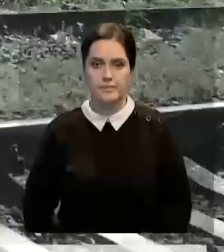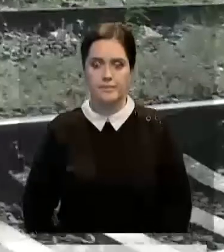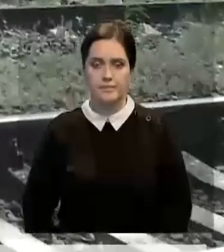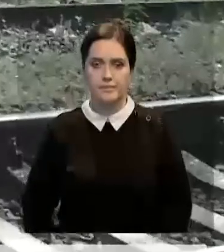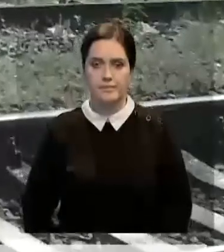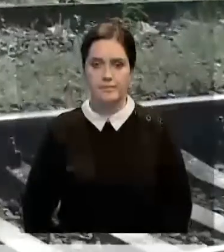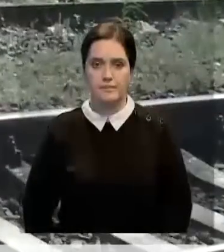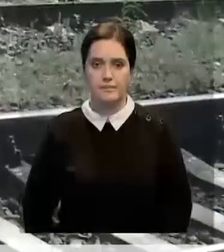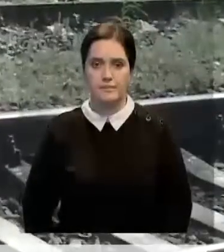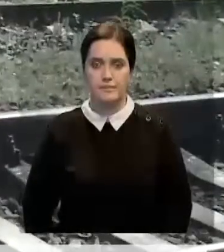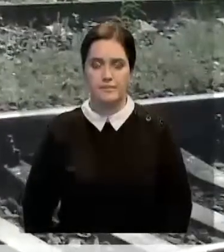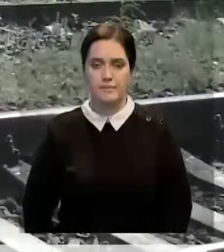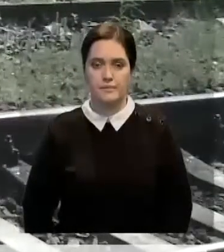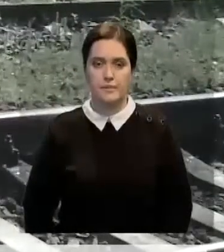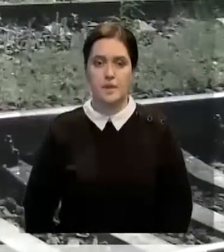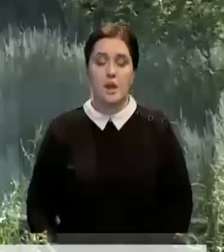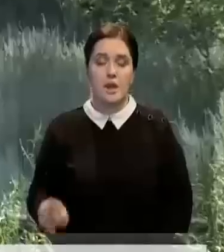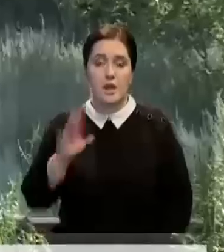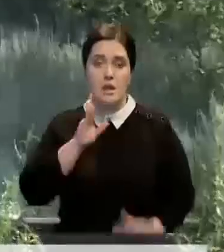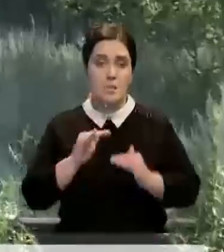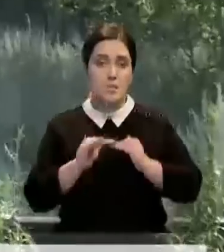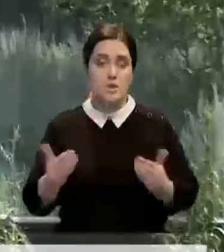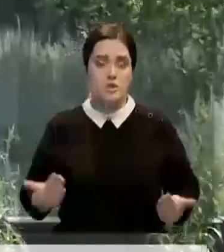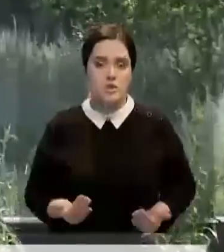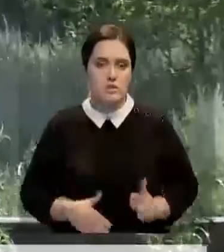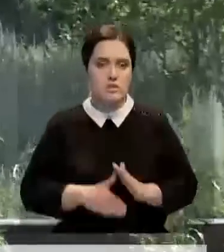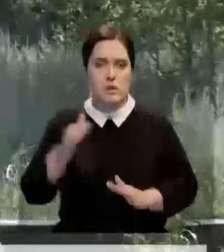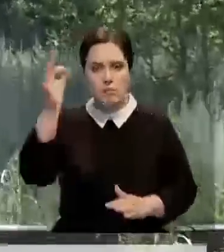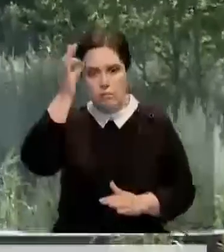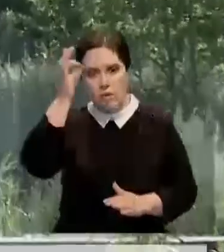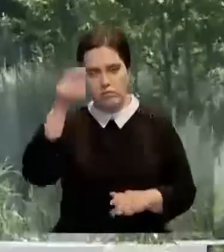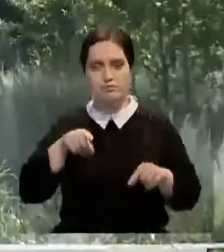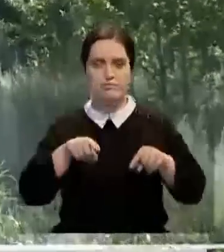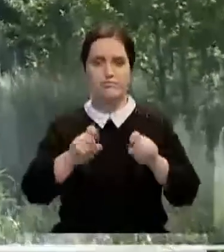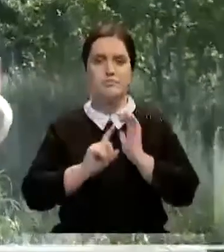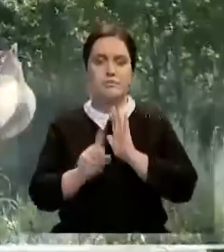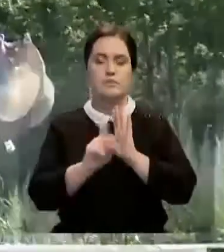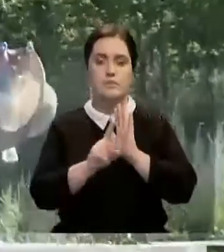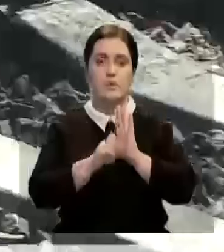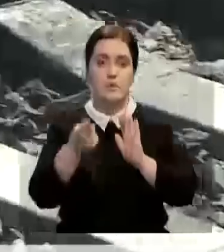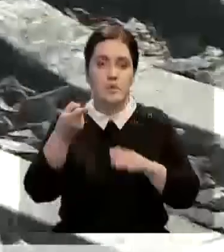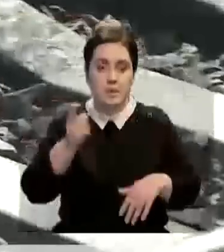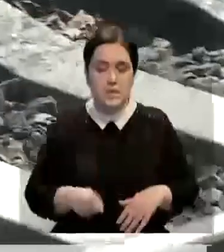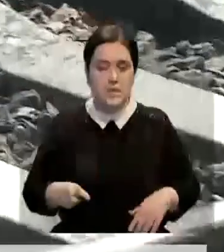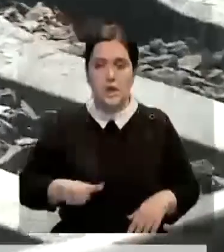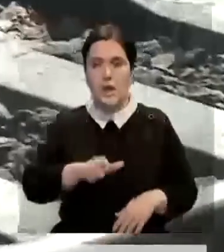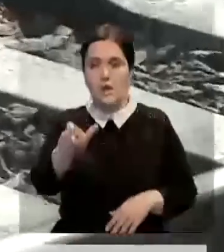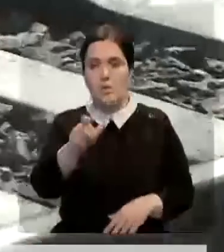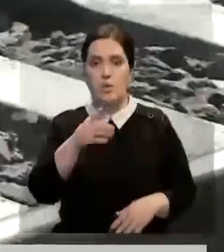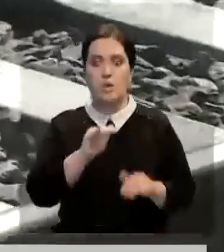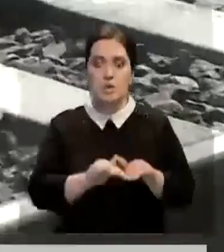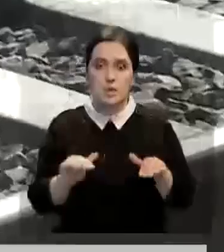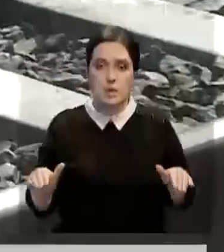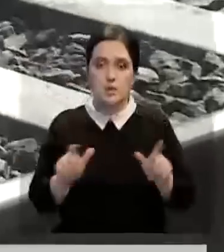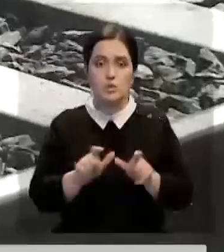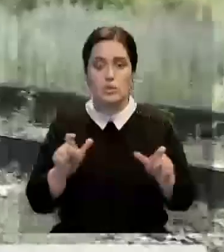Местная жительница Анастасия Артыхпаева еще с детства помнит, как бегала через пути. Много лет это единственная дорога с окраин поселка, детсад,